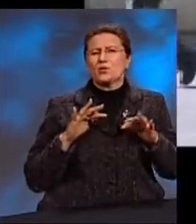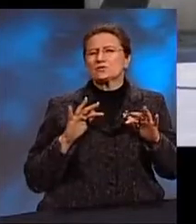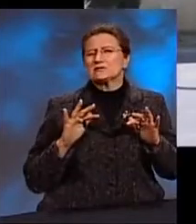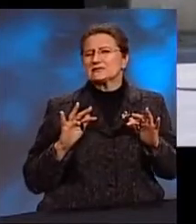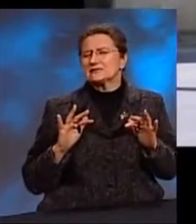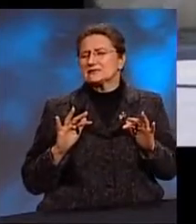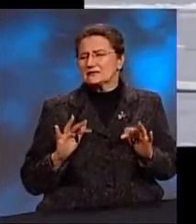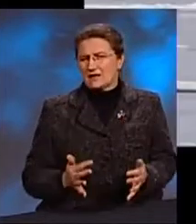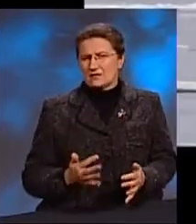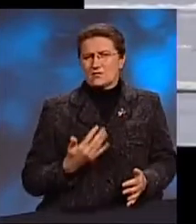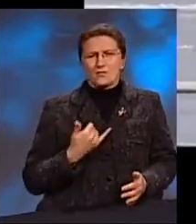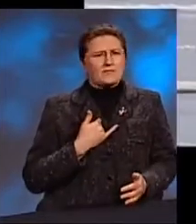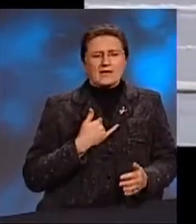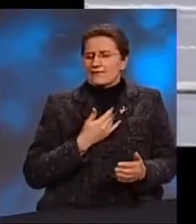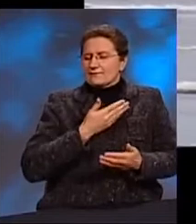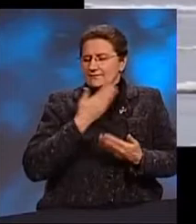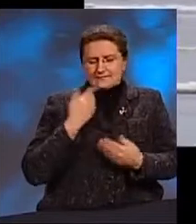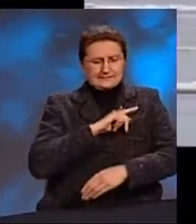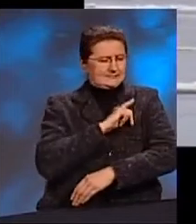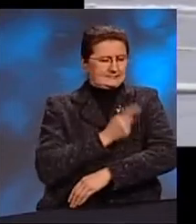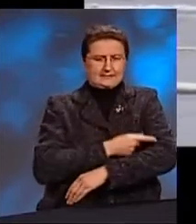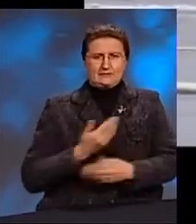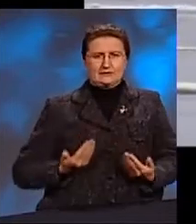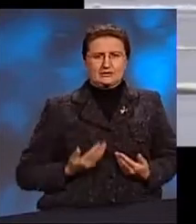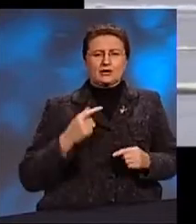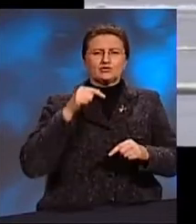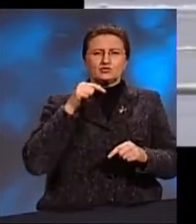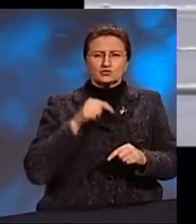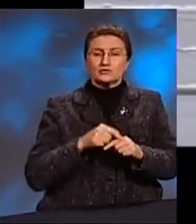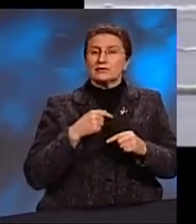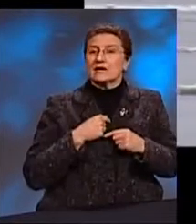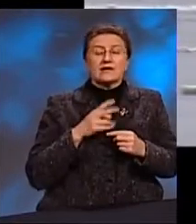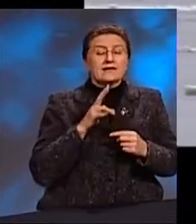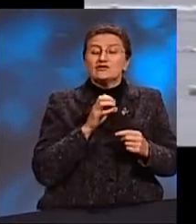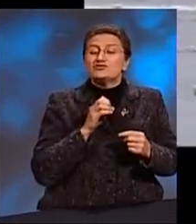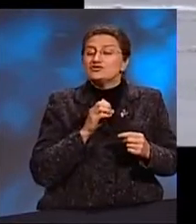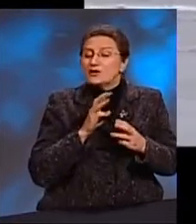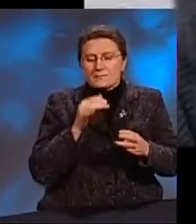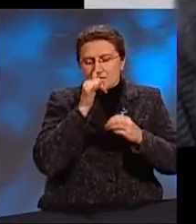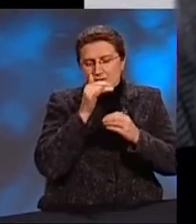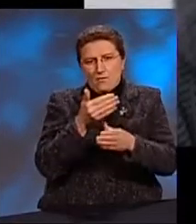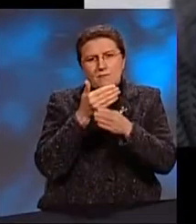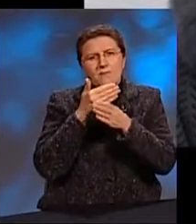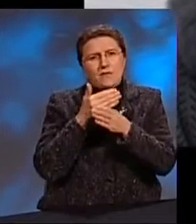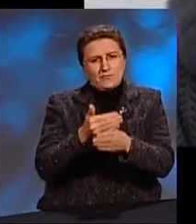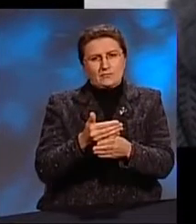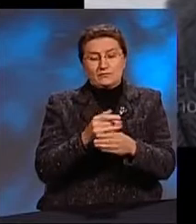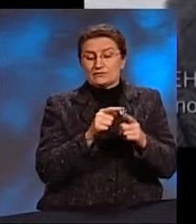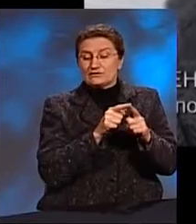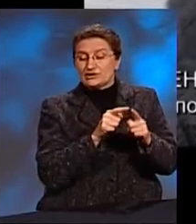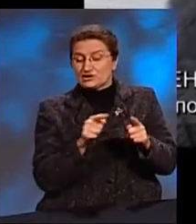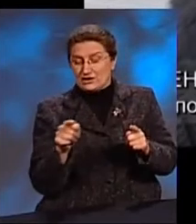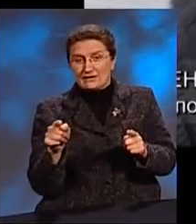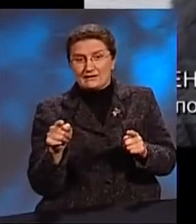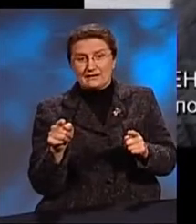что у меня уже не хватало сил жить. И я чувствовала, что я ничем не могу им помочь. И в течение